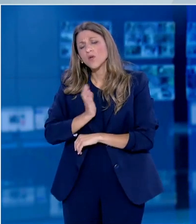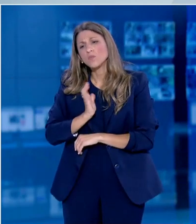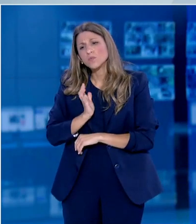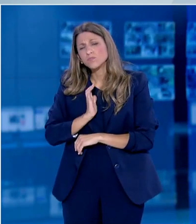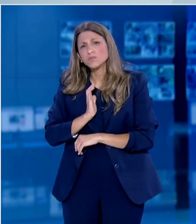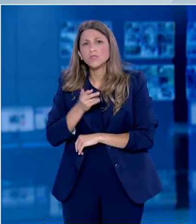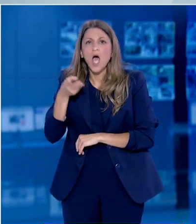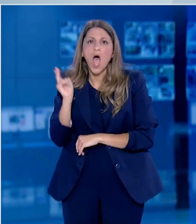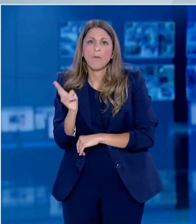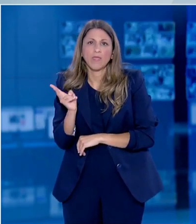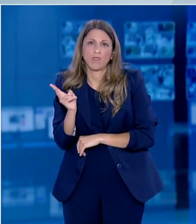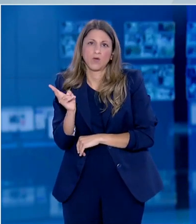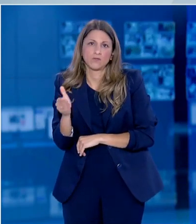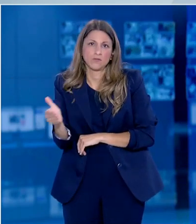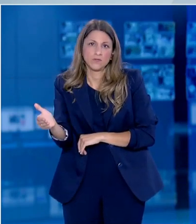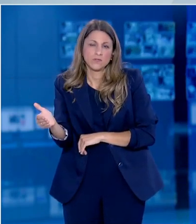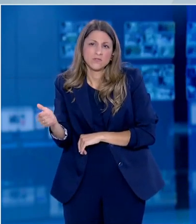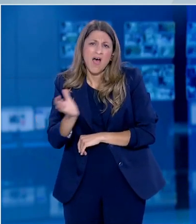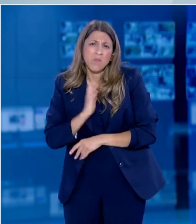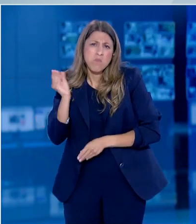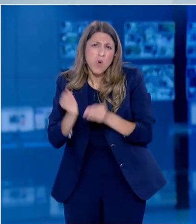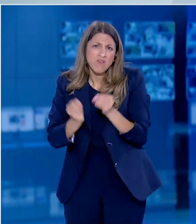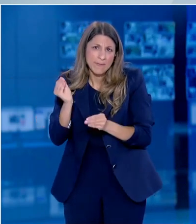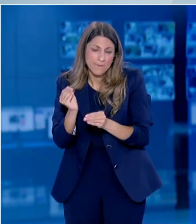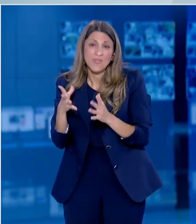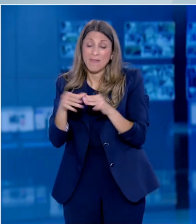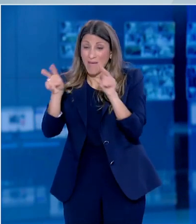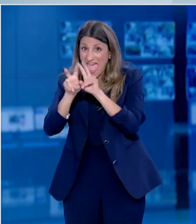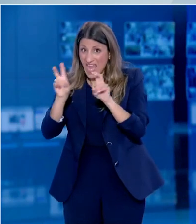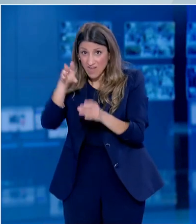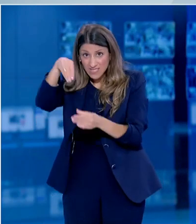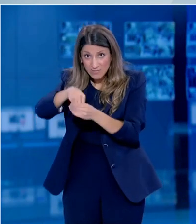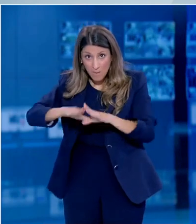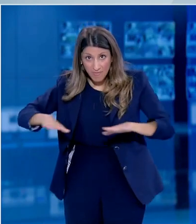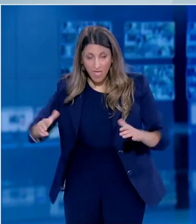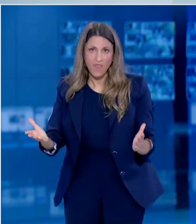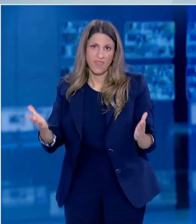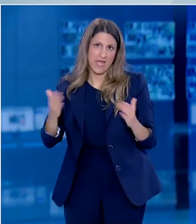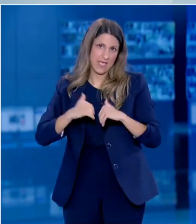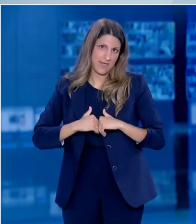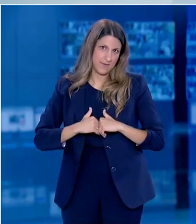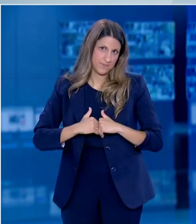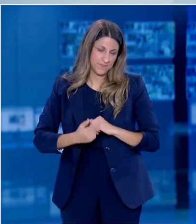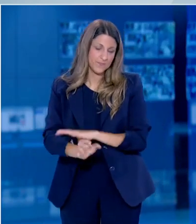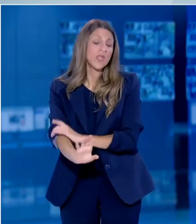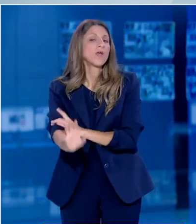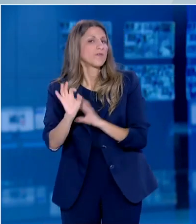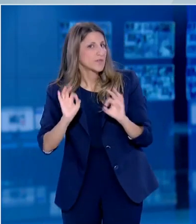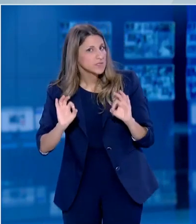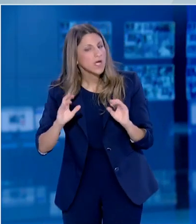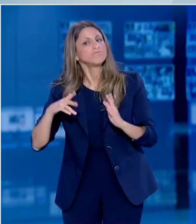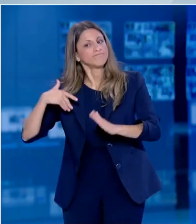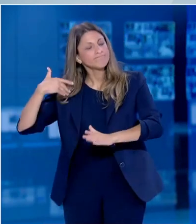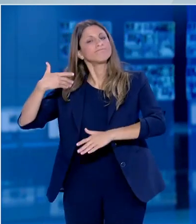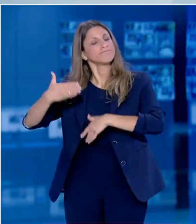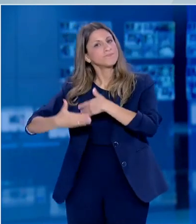υψηλότερο κίνδυνο. Για παράδειγμα σε αυτή τη μελέτη είδατε δεν είχαν καθόλου παιδιά που είναι ενδιαφέρον από μόνο του. Φυσικά και όσο περνάνε